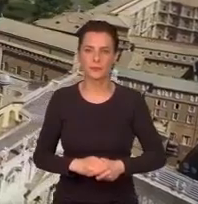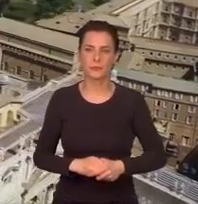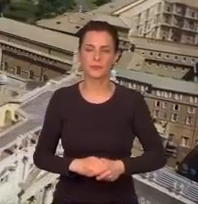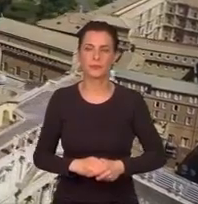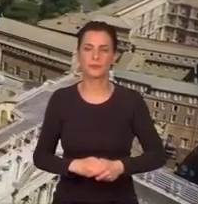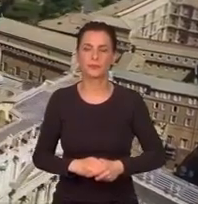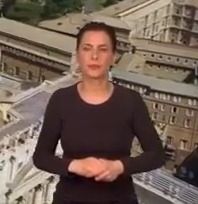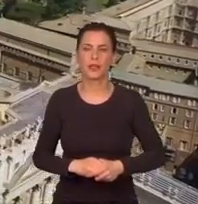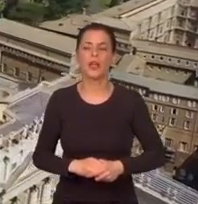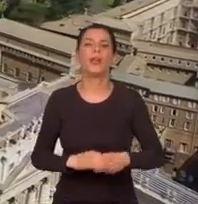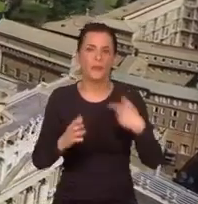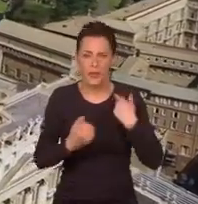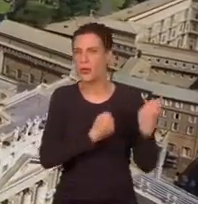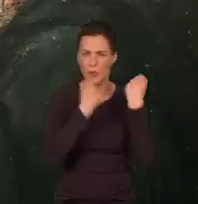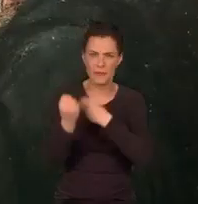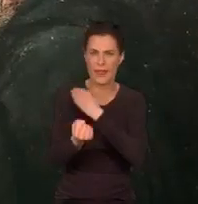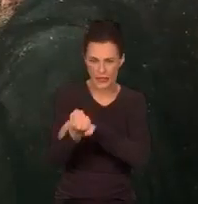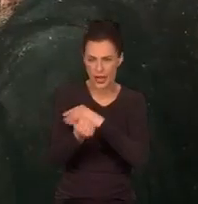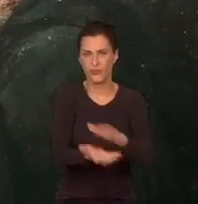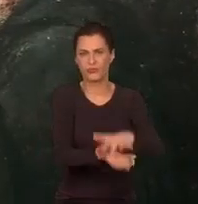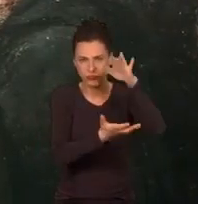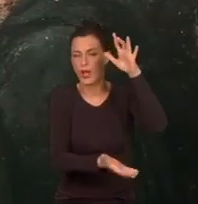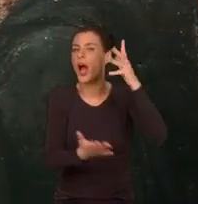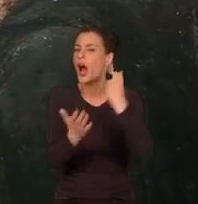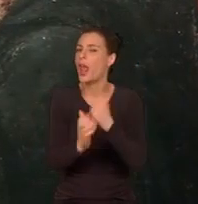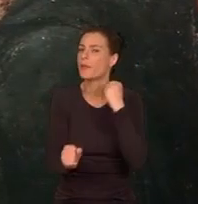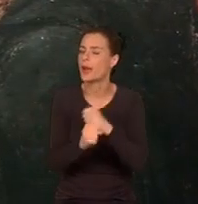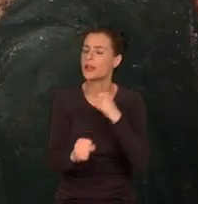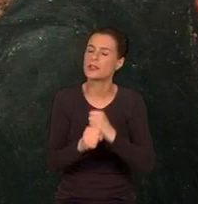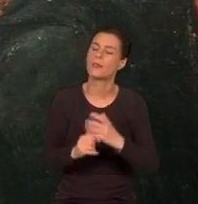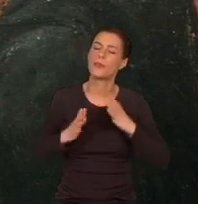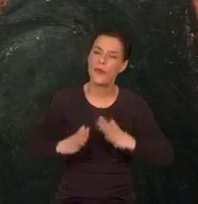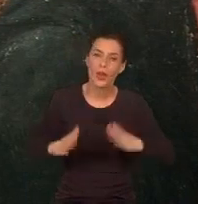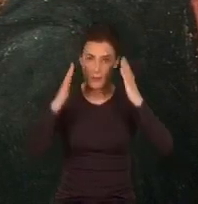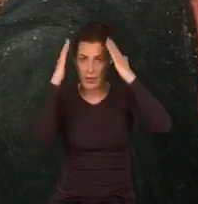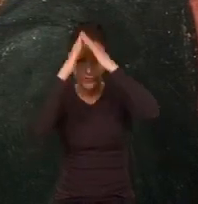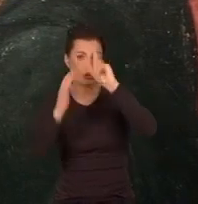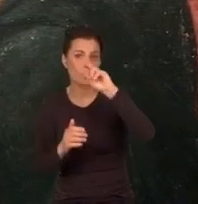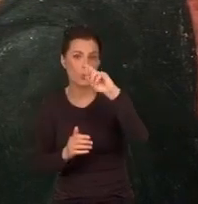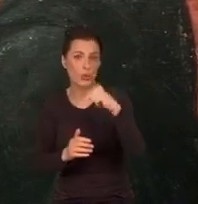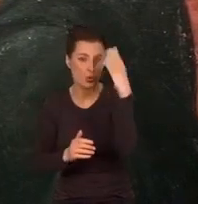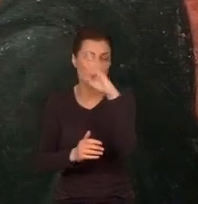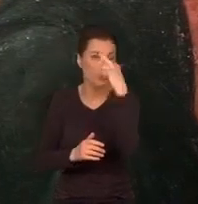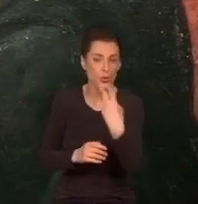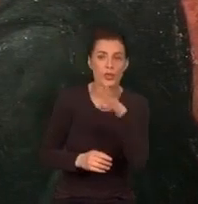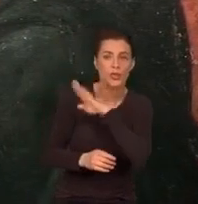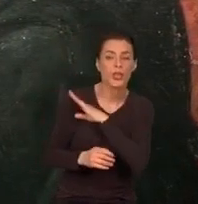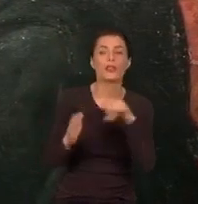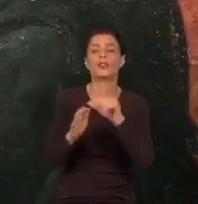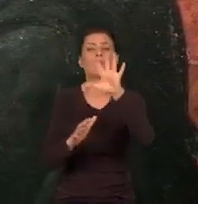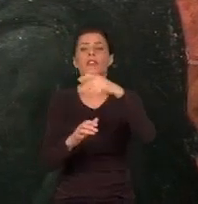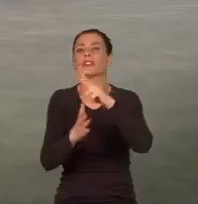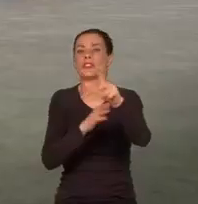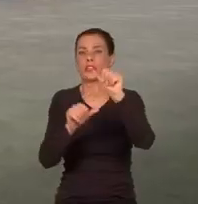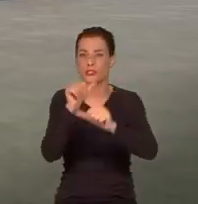Mimo dostatku środków, prace posuwały się wolno. Papież Juliusz II zmarł w 1513 roku, a